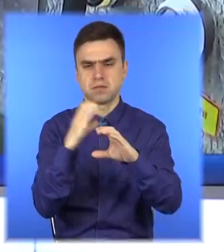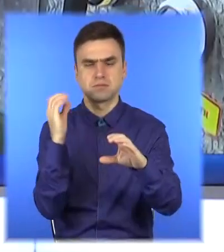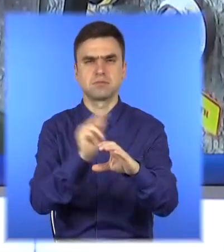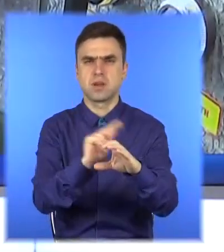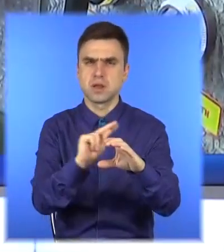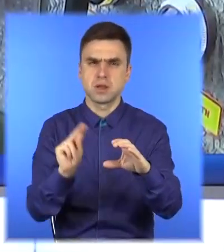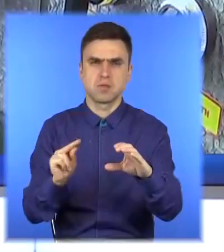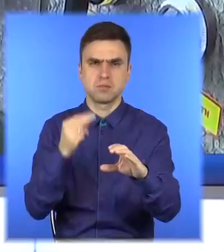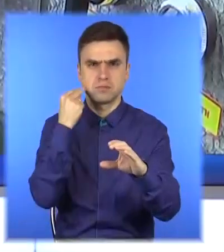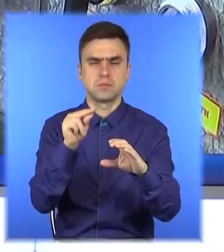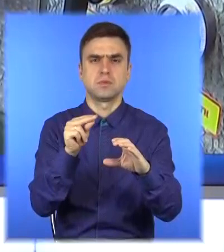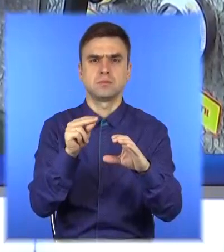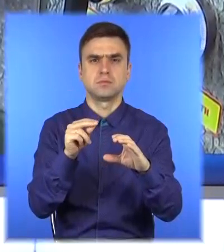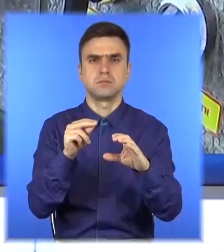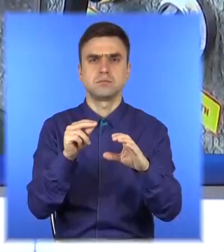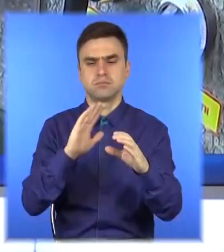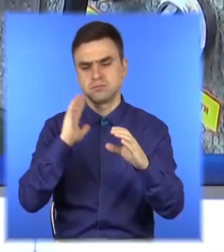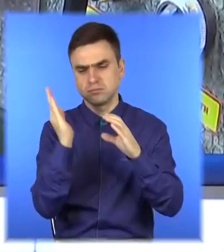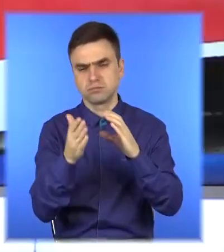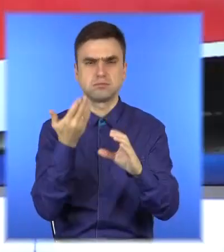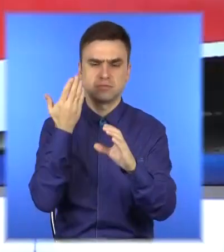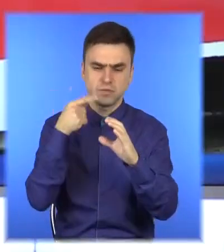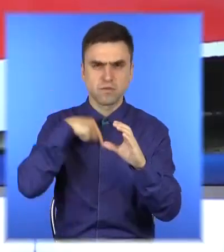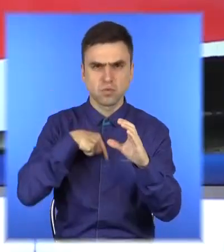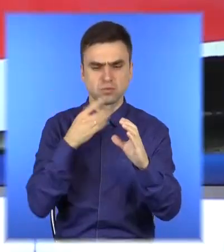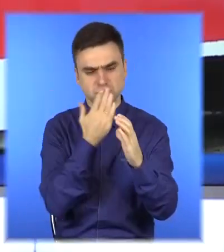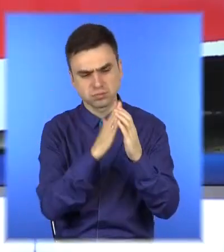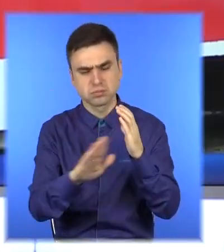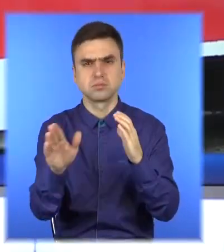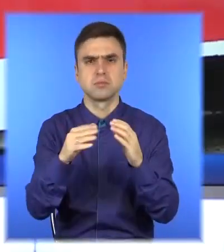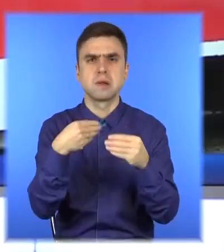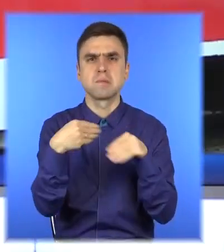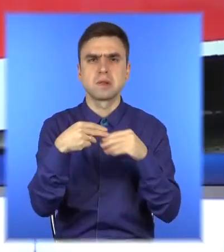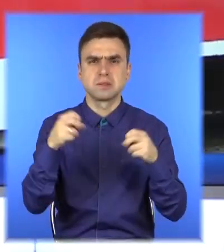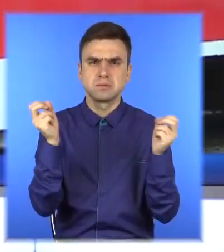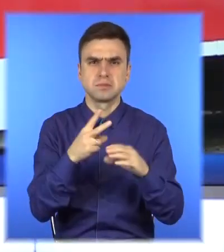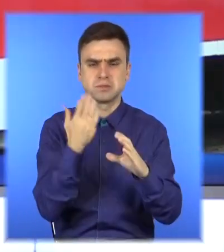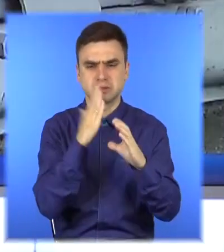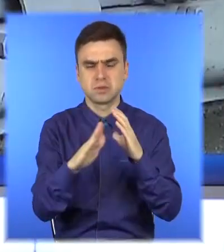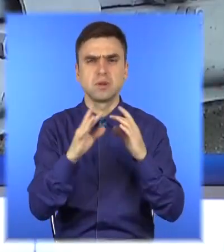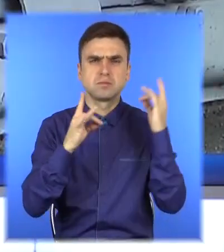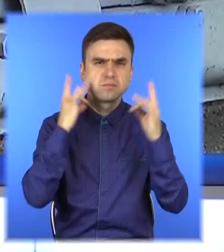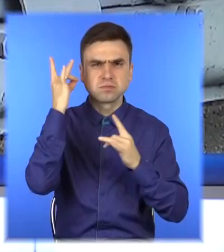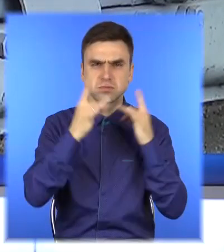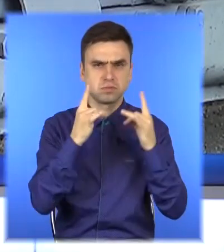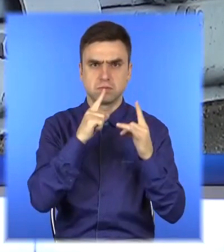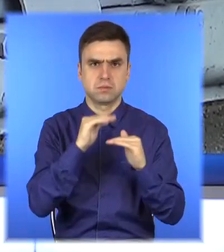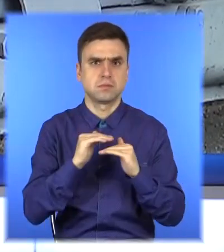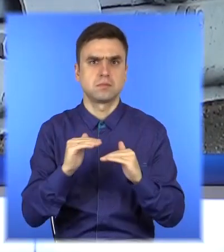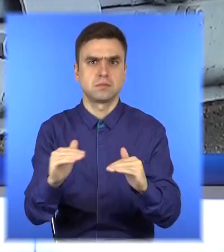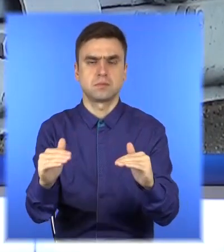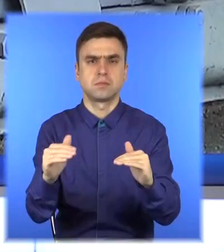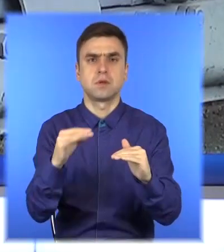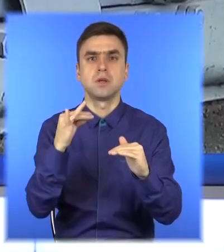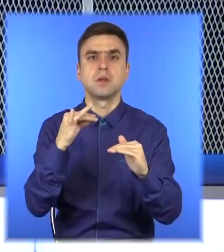обклеєний композитними матеріалами для зниження рівня шуму. Під час їзди та суттєво зменшиться і ржавіння.